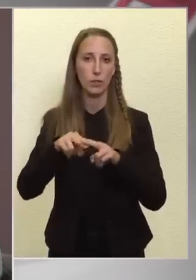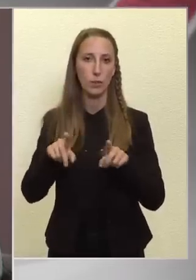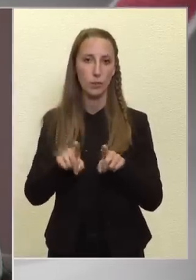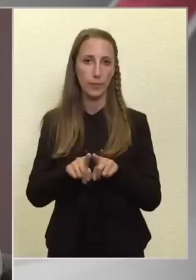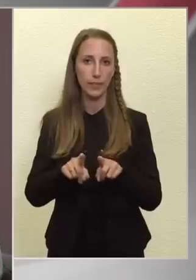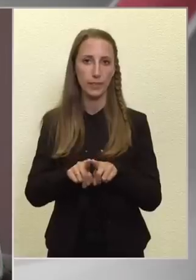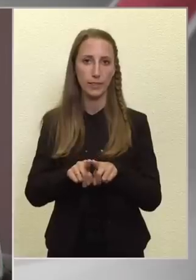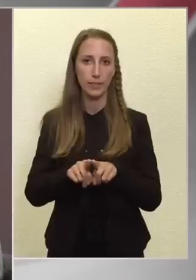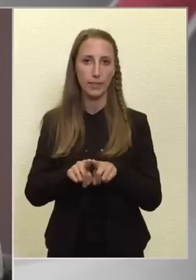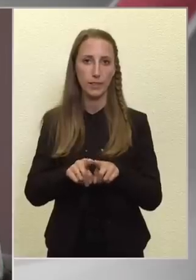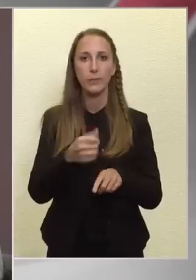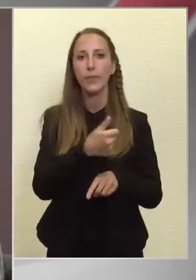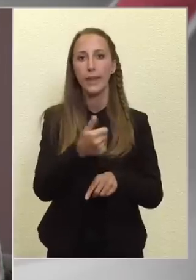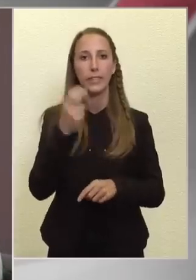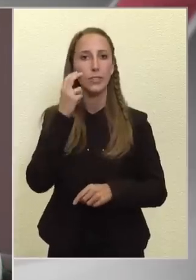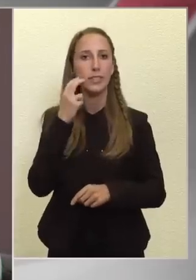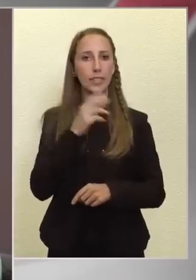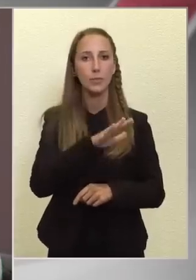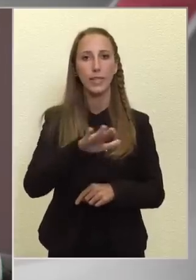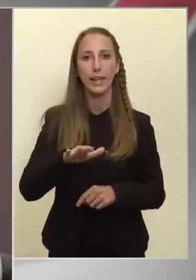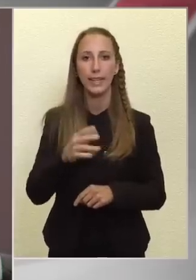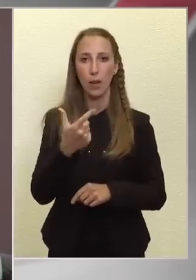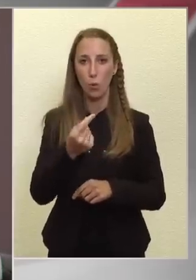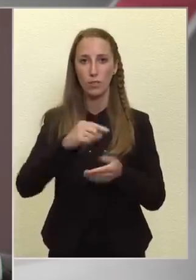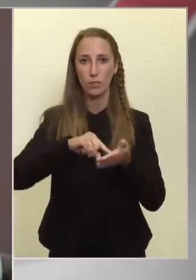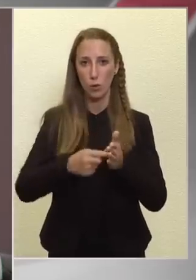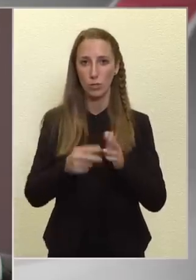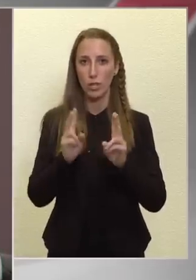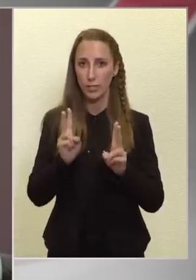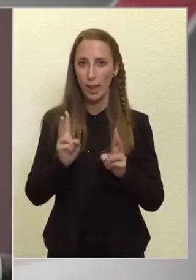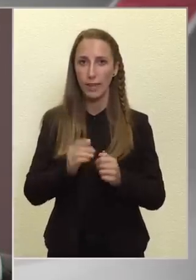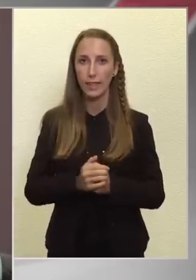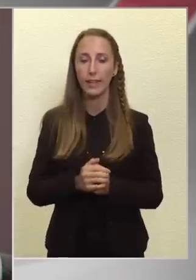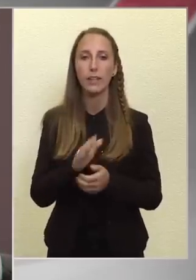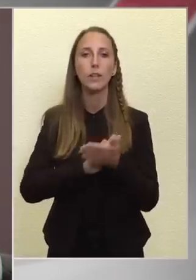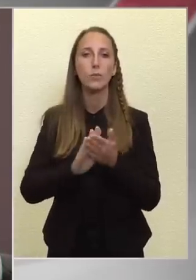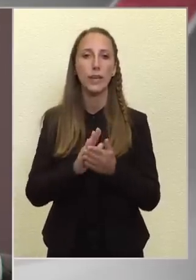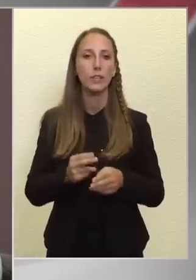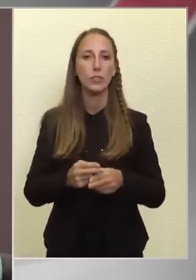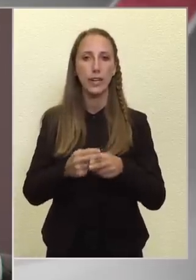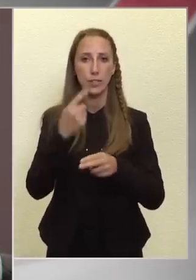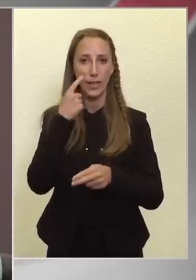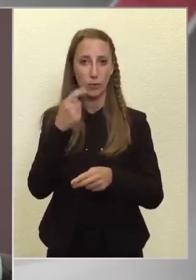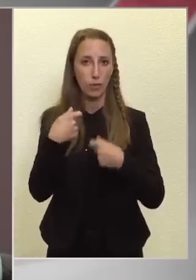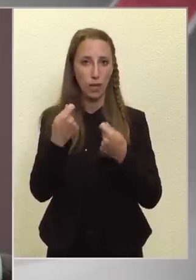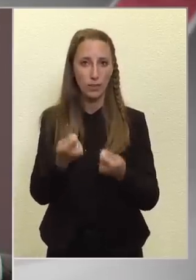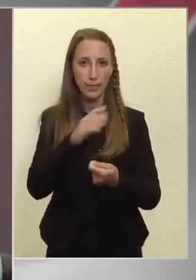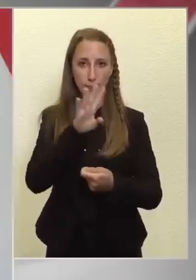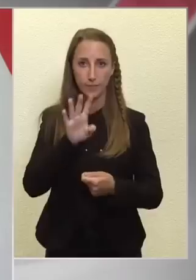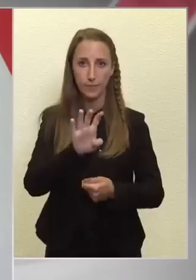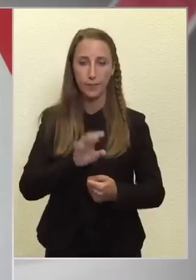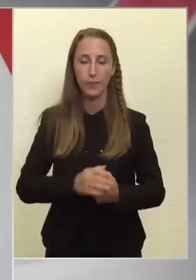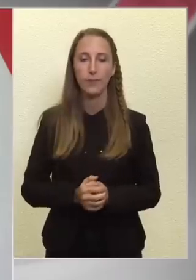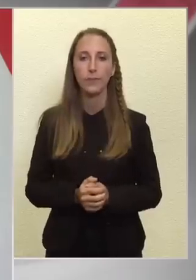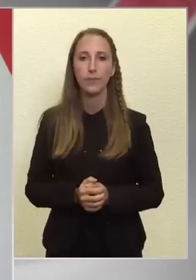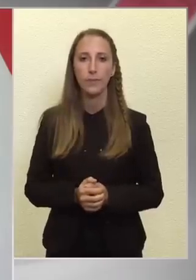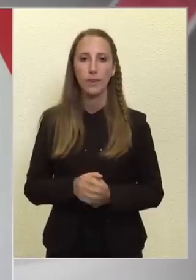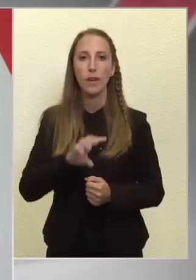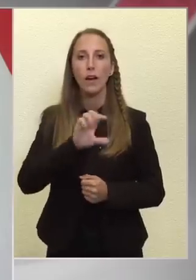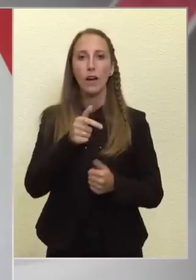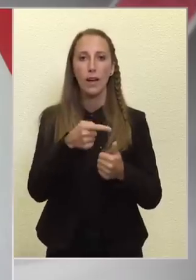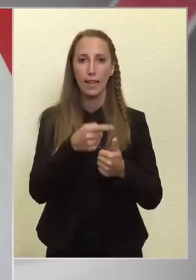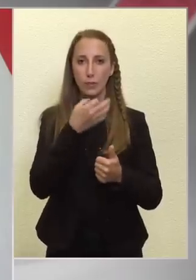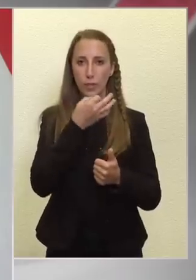egyes intézményeknél 20-szorosak is lehetnek, milyen segítséget tud adni? Az első